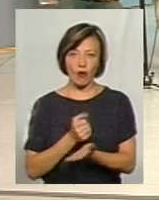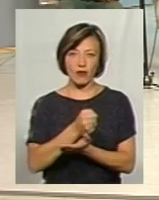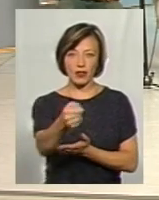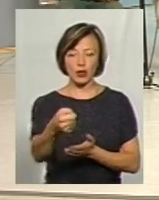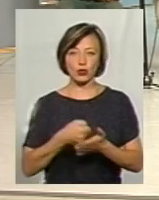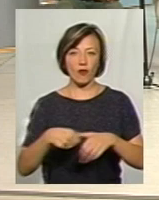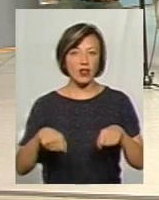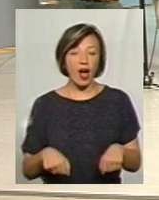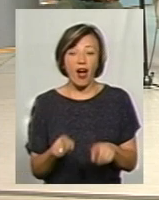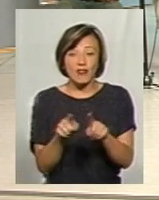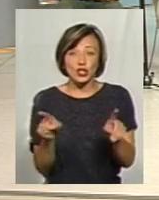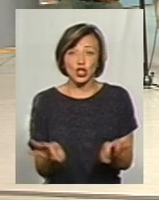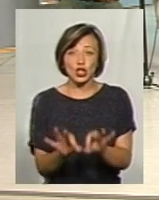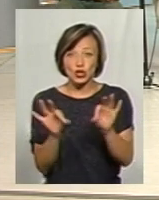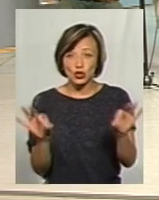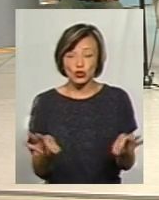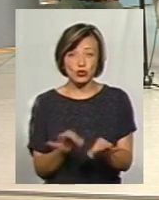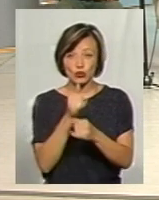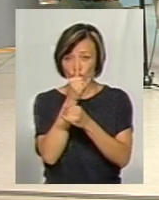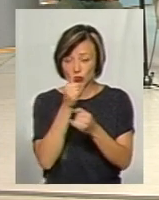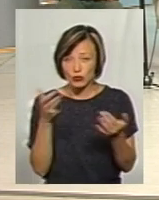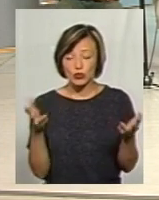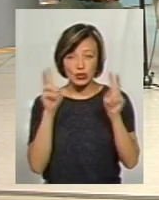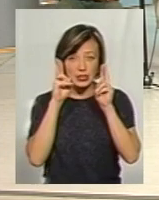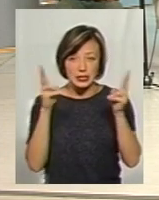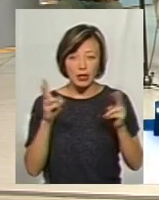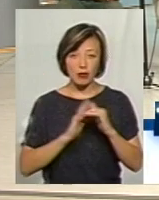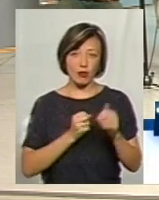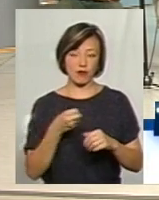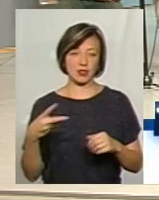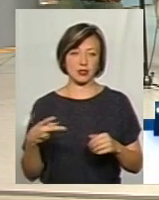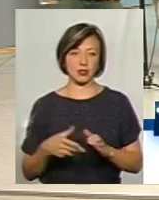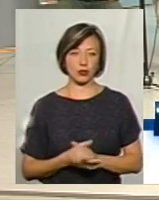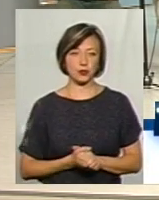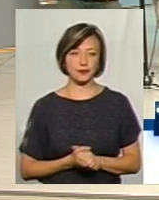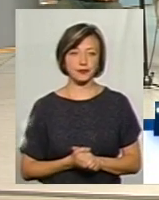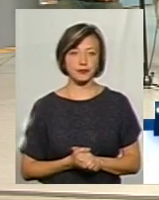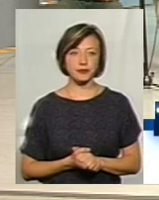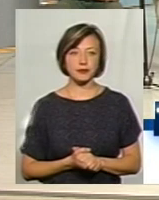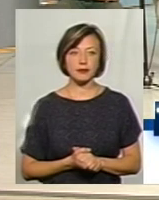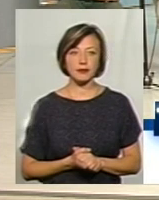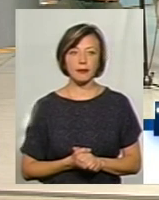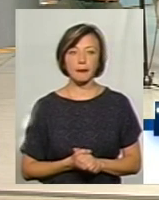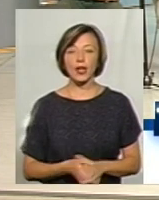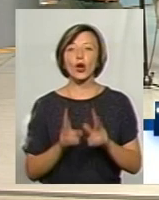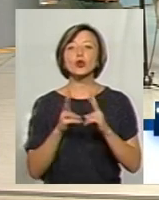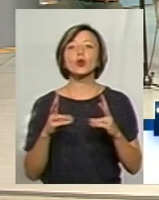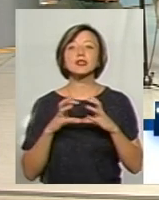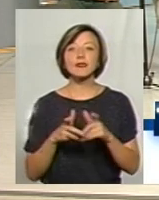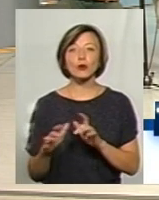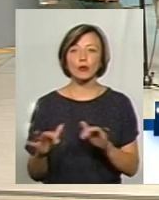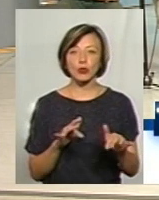до влади. А вони нічого не знають і не знають професійно. Ви же світом, хто рухає?